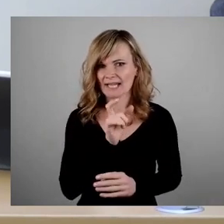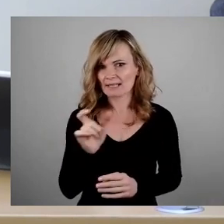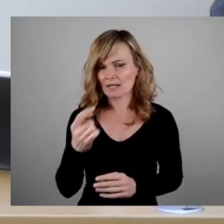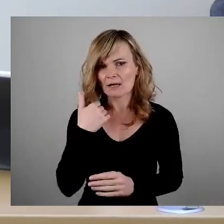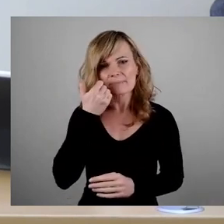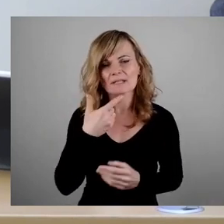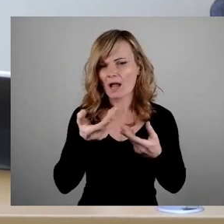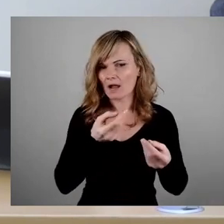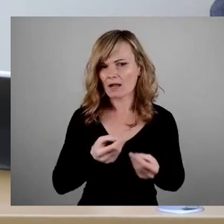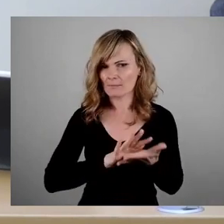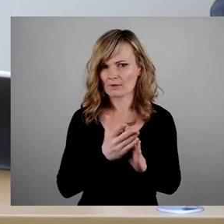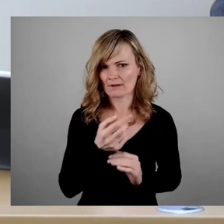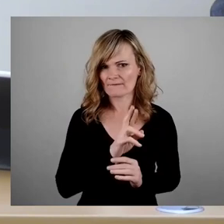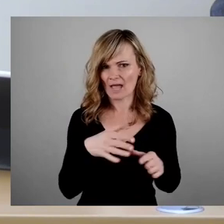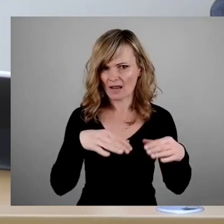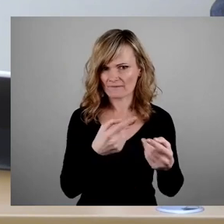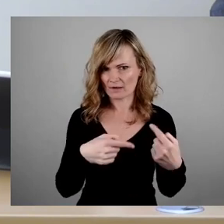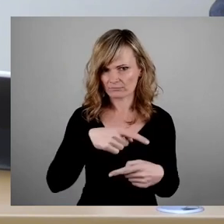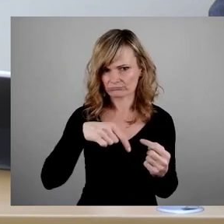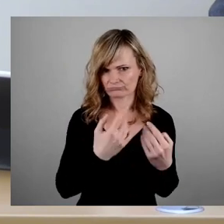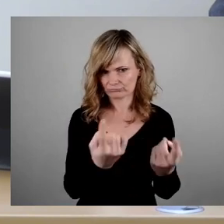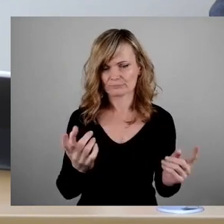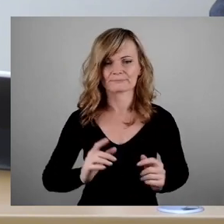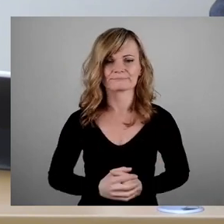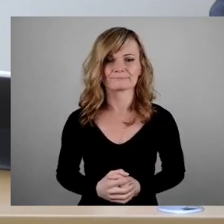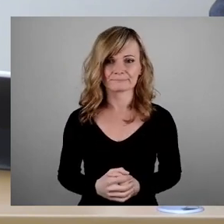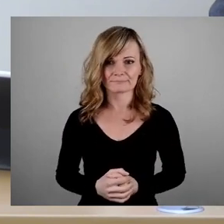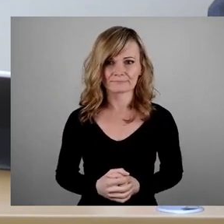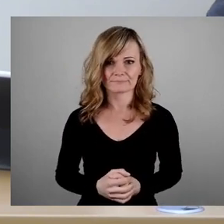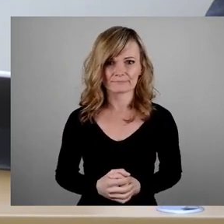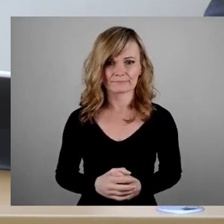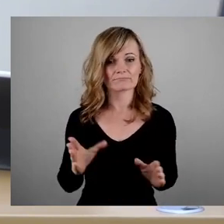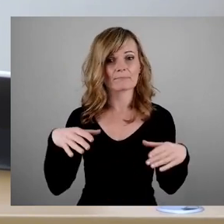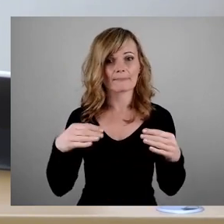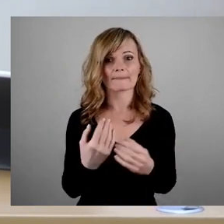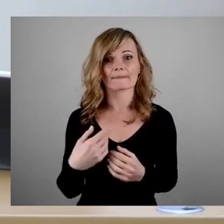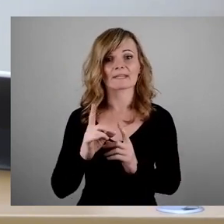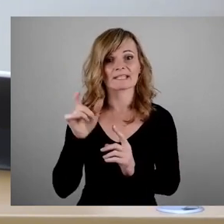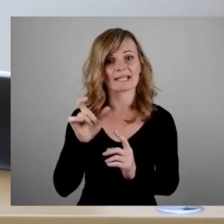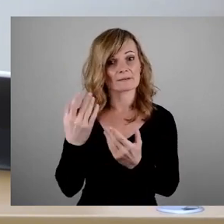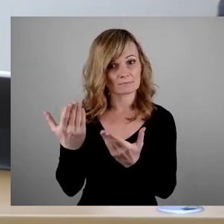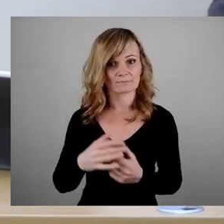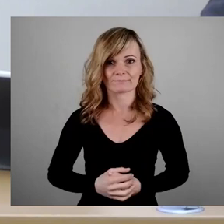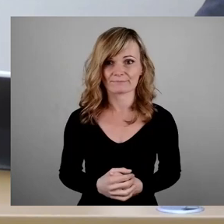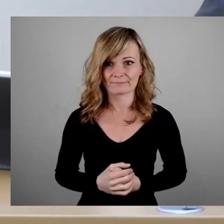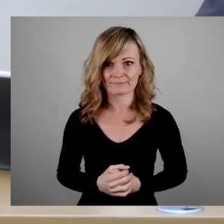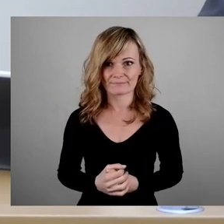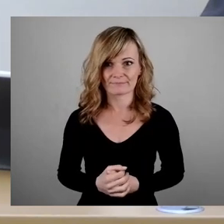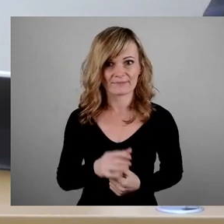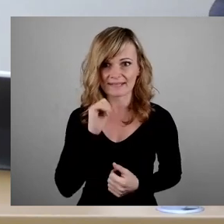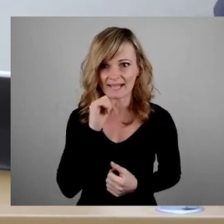verständigen, wer dann entsprechend an das Rednerpult geht. Jetzt beginnen wir mit den Dissidenten, das Wort. Nein?